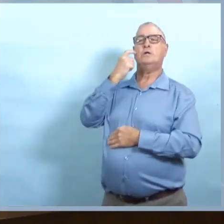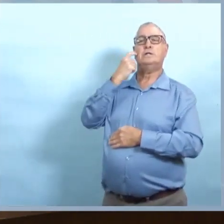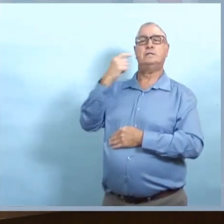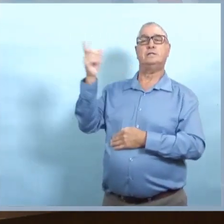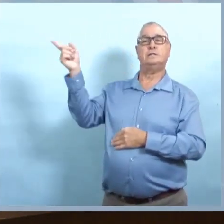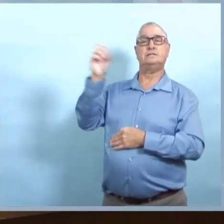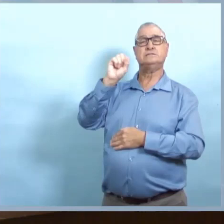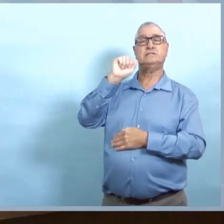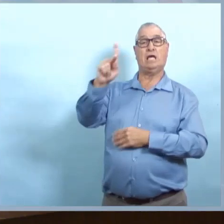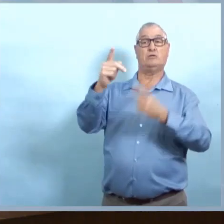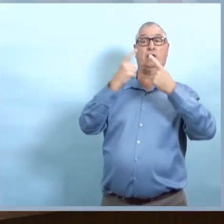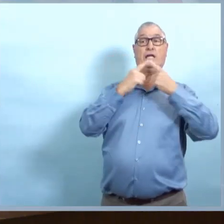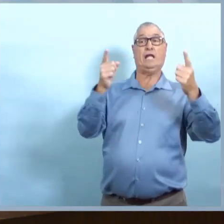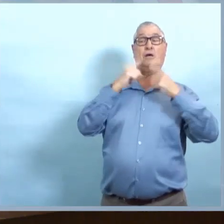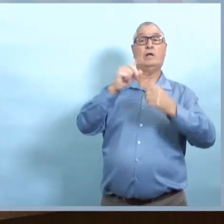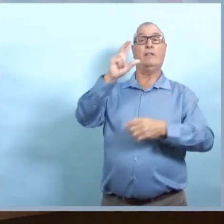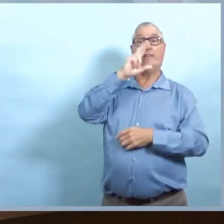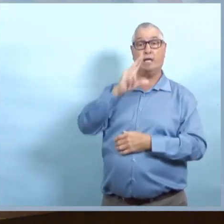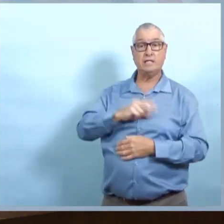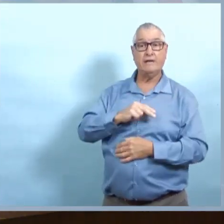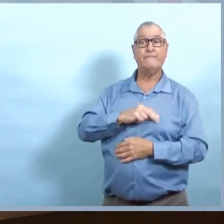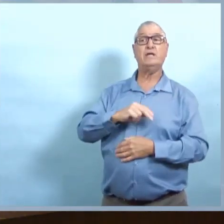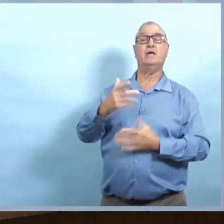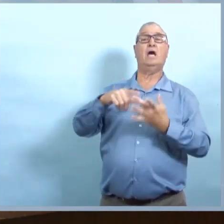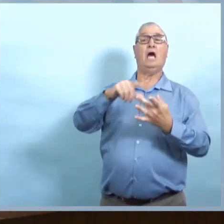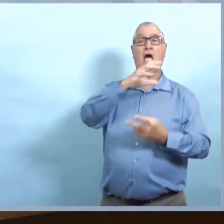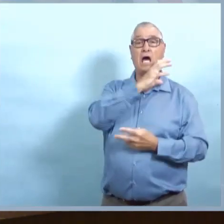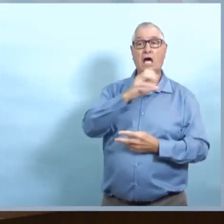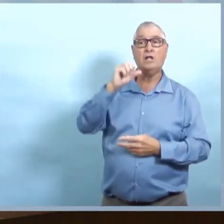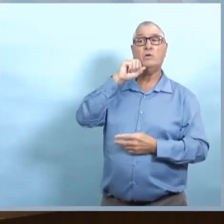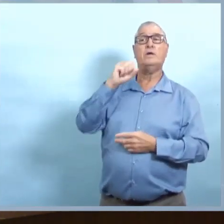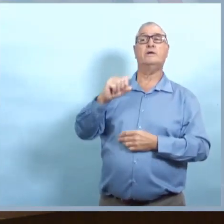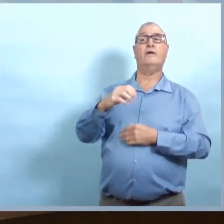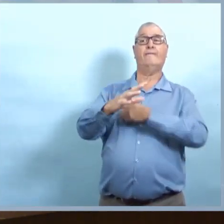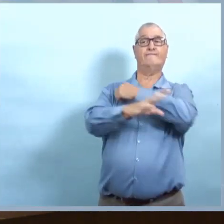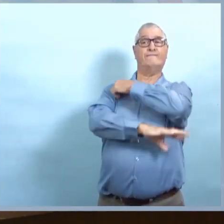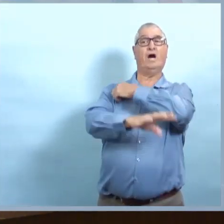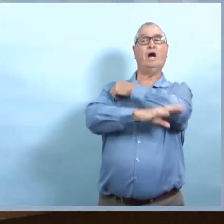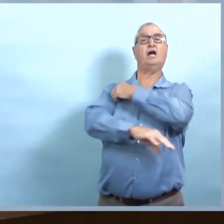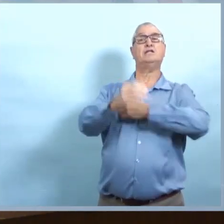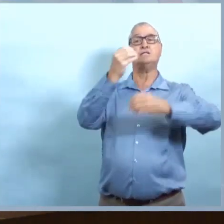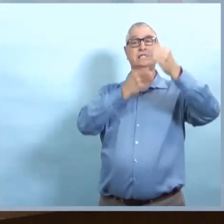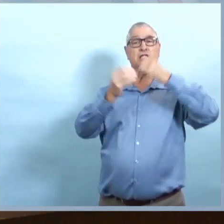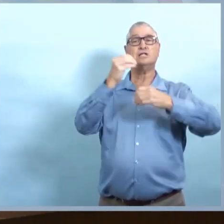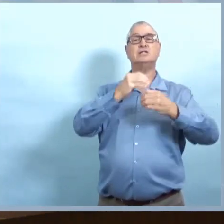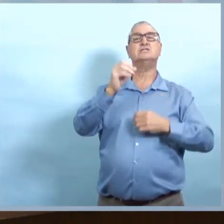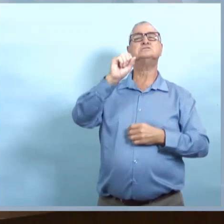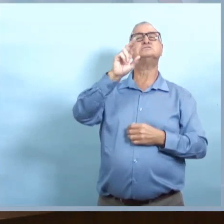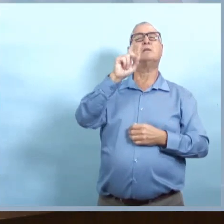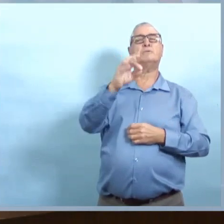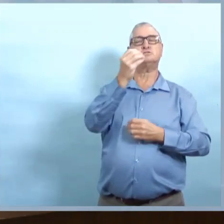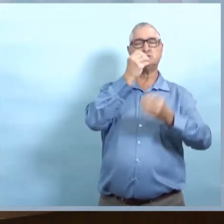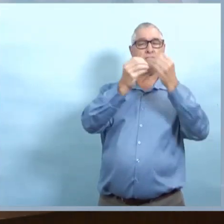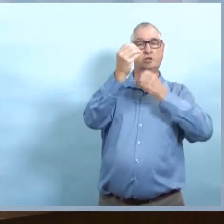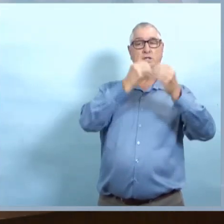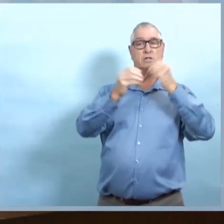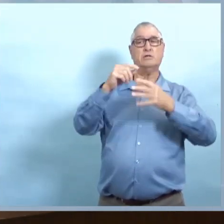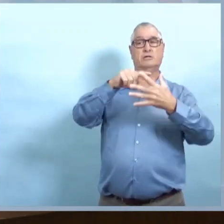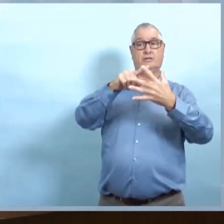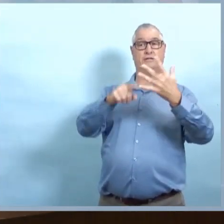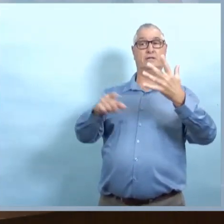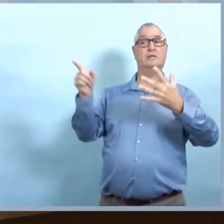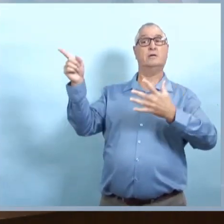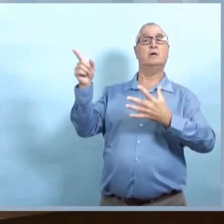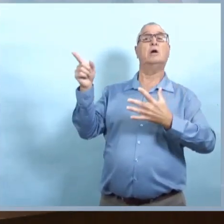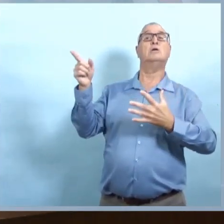même, lorsqu'on ajoute tout ça ensemble, ça peut avoir un grand impact. La SES-Cachouane vient d'annoncer qu'elle a des directives bien précises pour l'Halloween et l